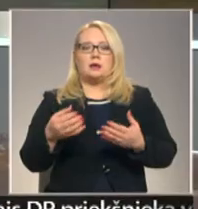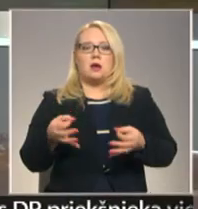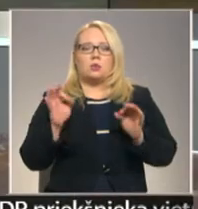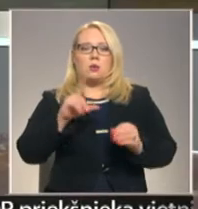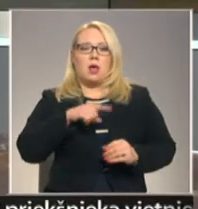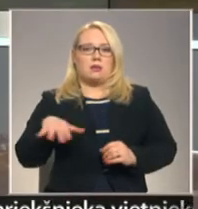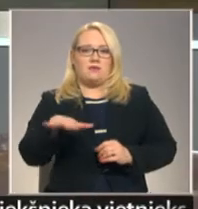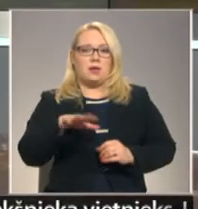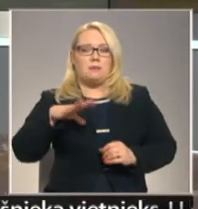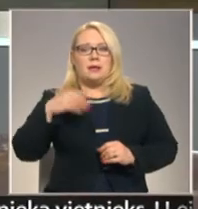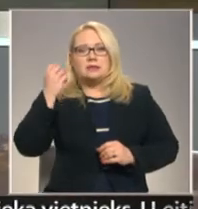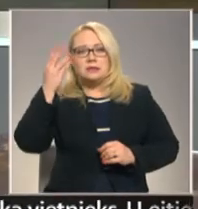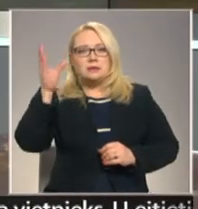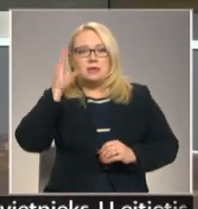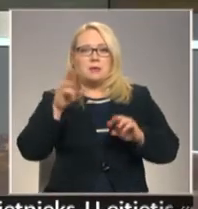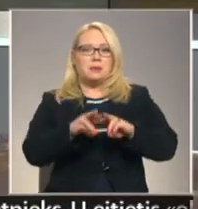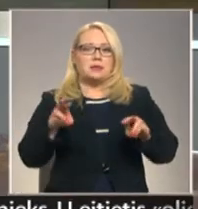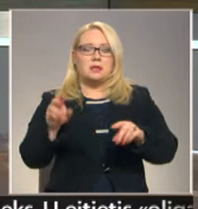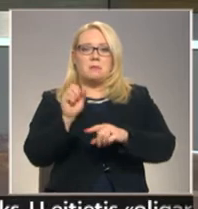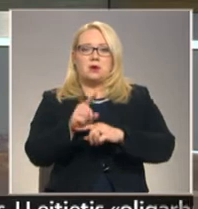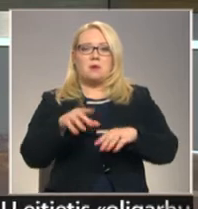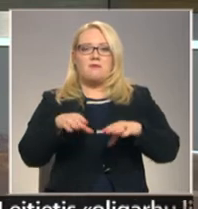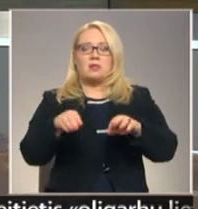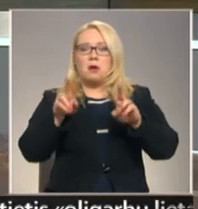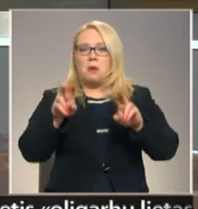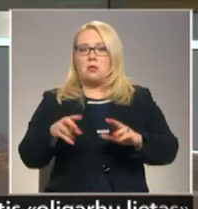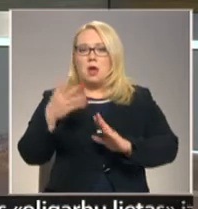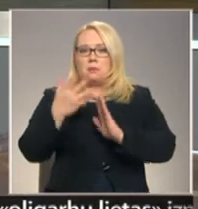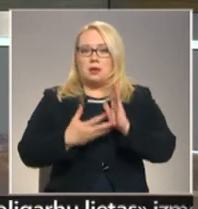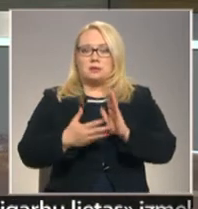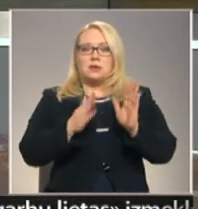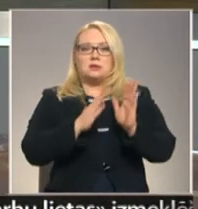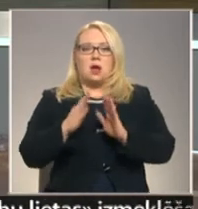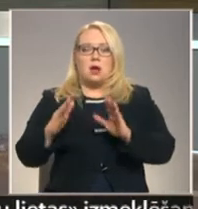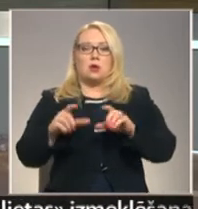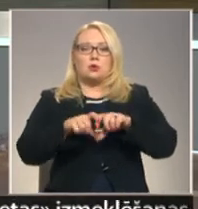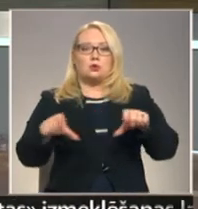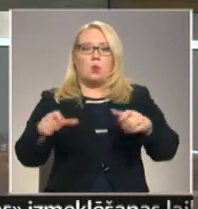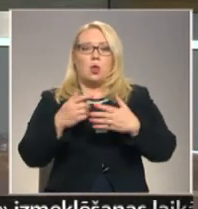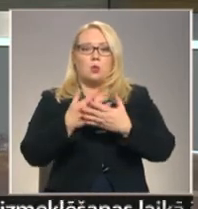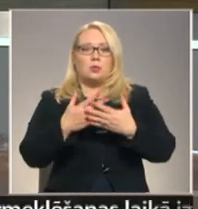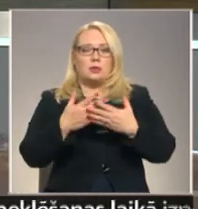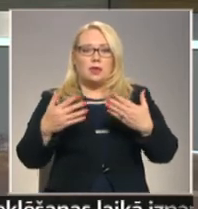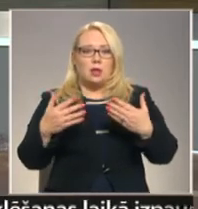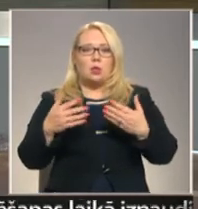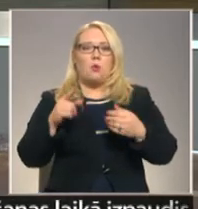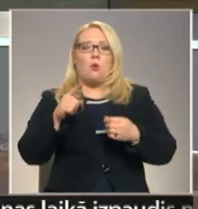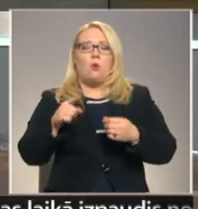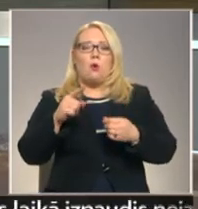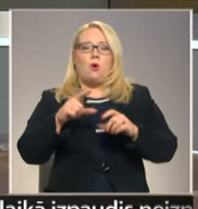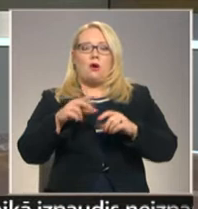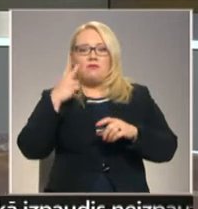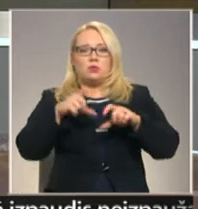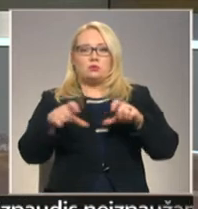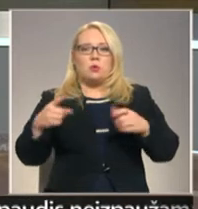Pēc izglītības un zinātnes ministrijas pasautiem veiktajā pētījumā aprieķināts, ka sakārtojot skolu tīklu, vidusskolas skaits